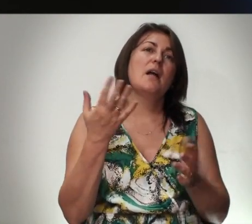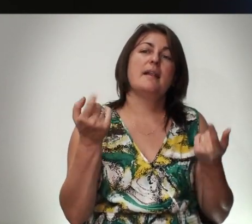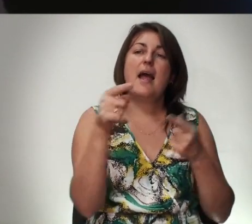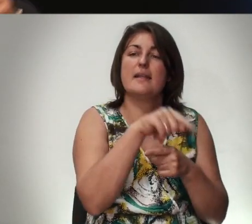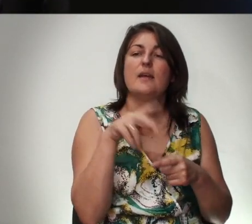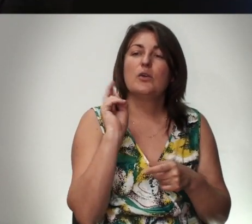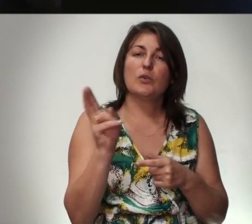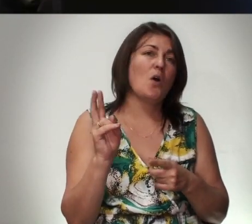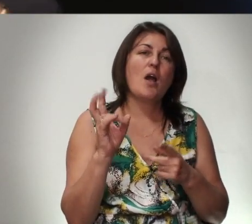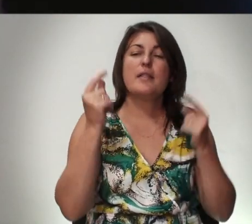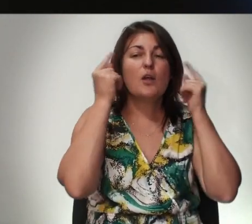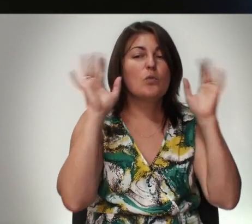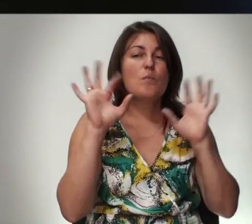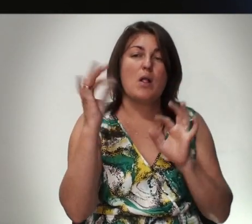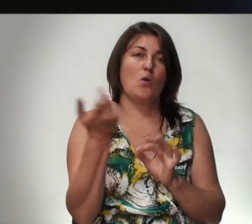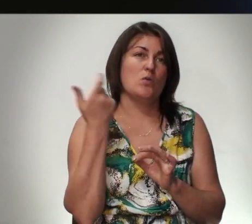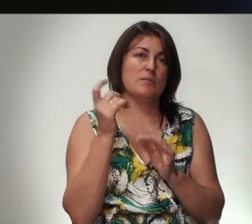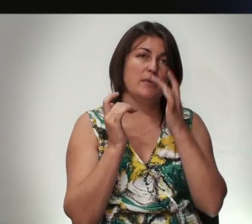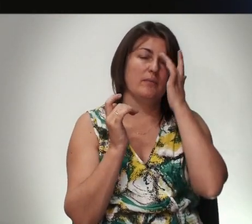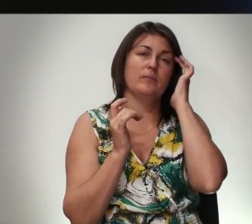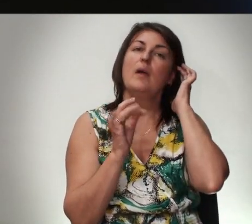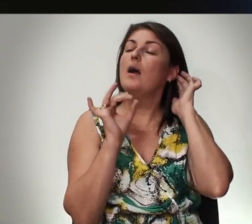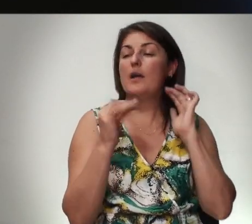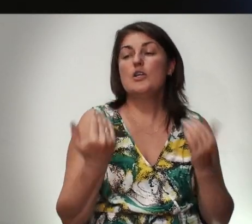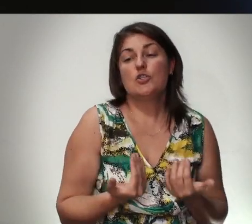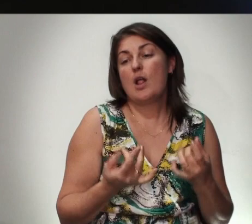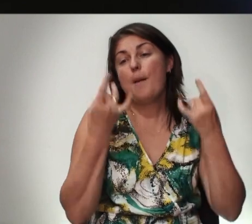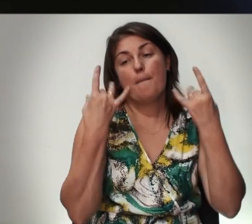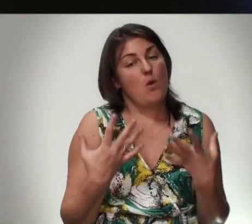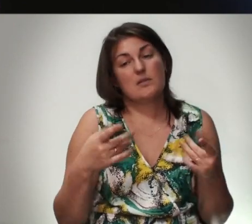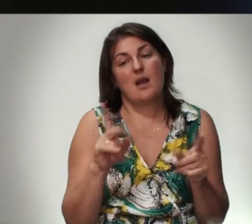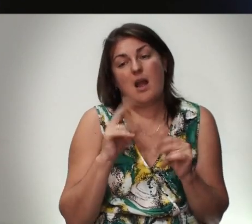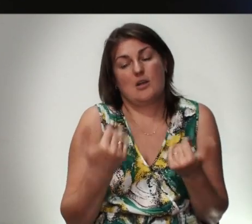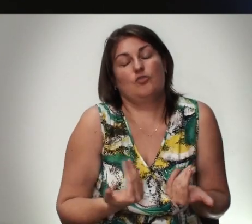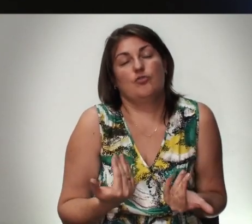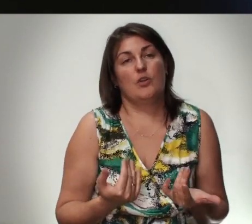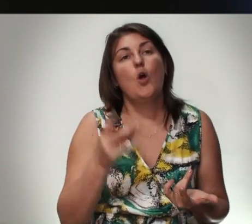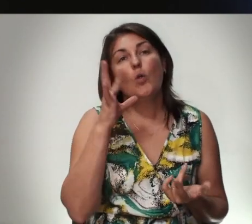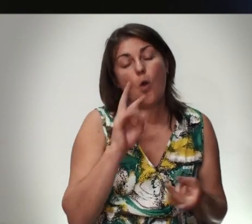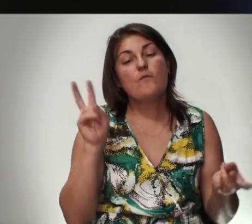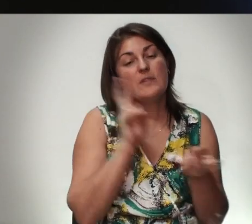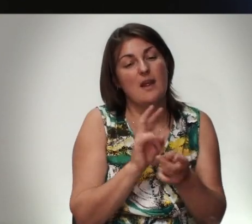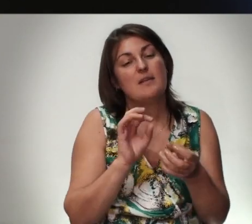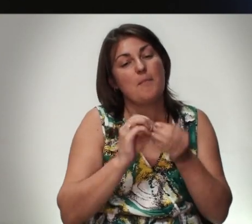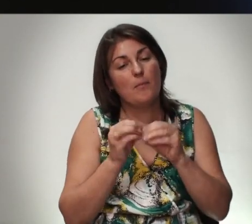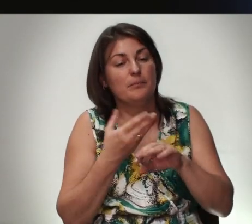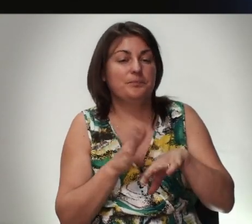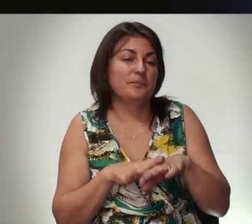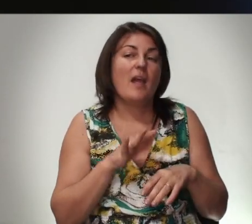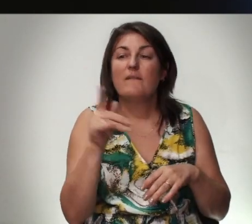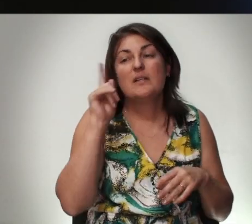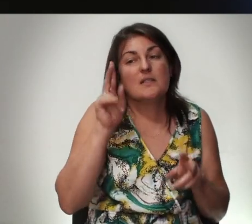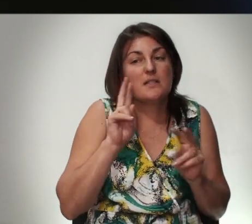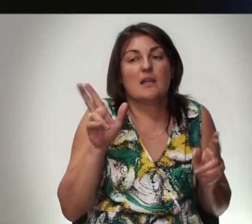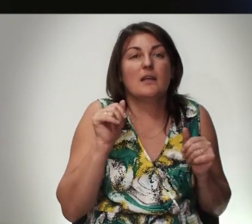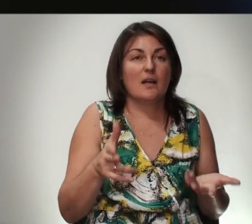для тех Кто Не думал О Господе И жил Просто как Жил Но Встретил Трудности И вы не знаете